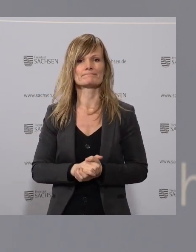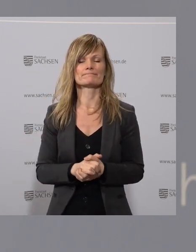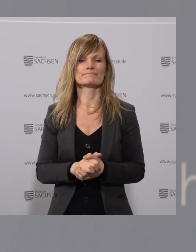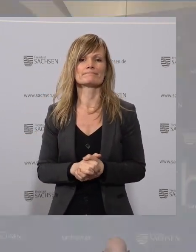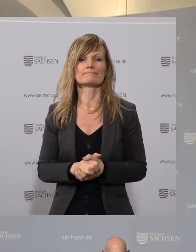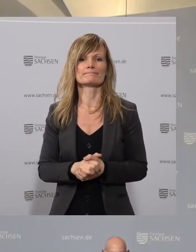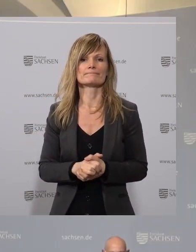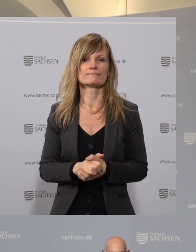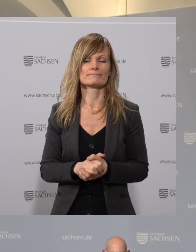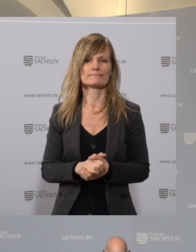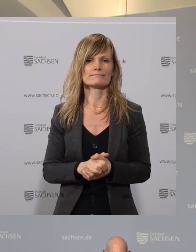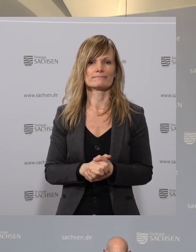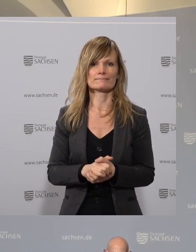gibt.